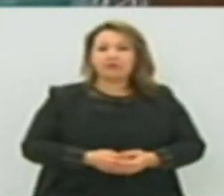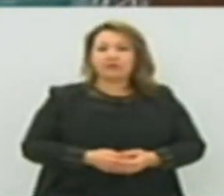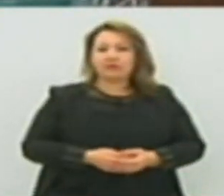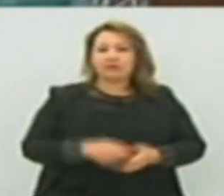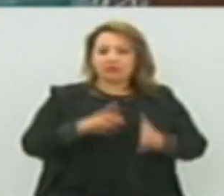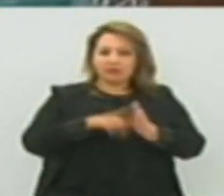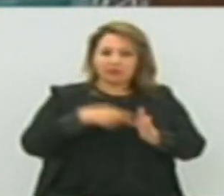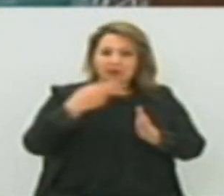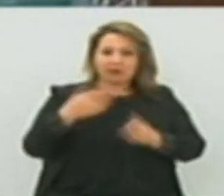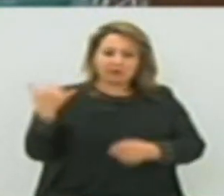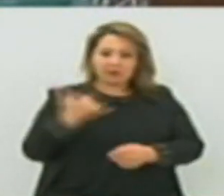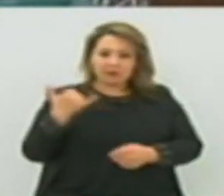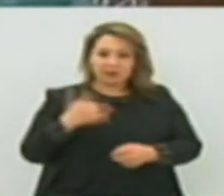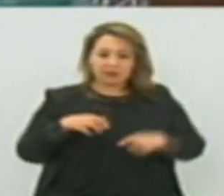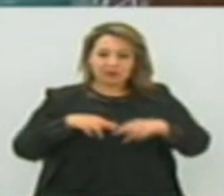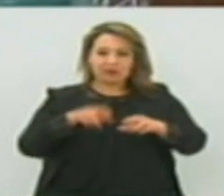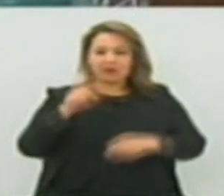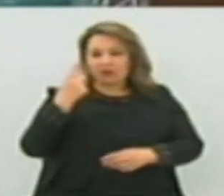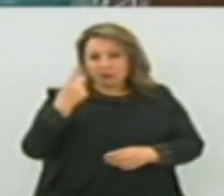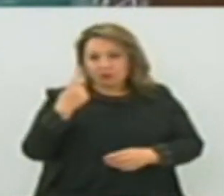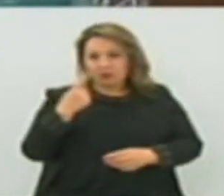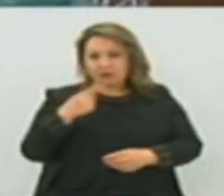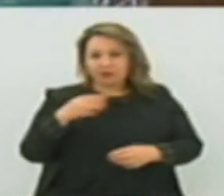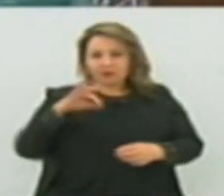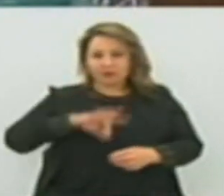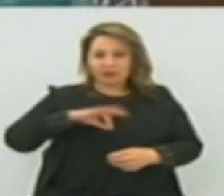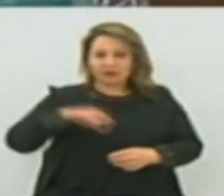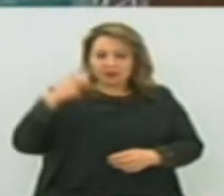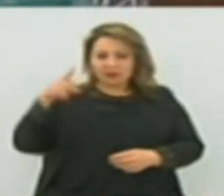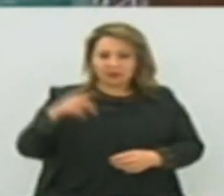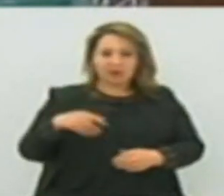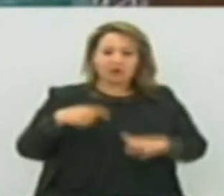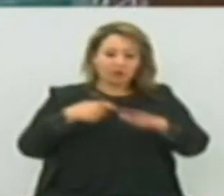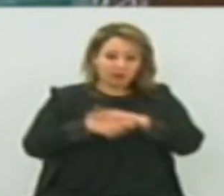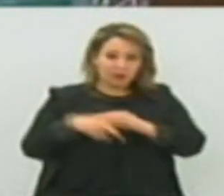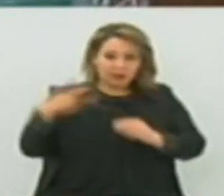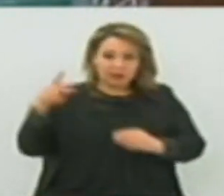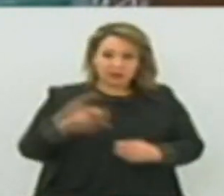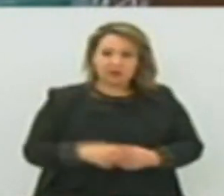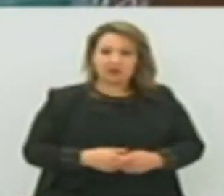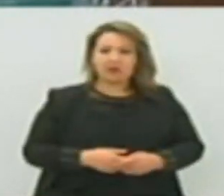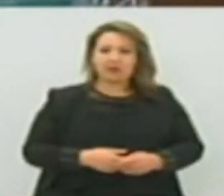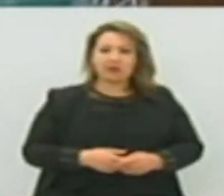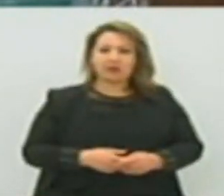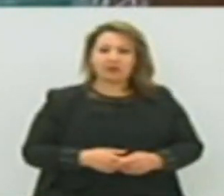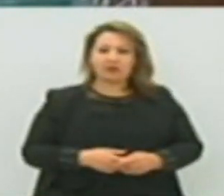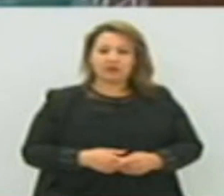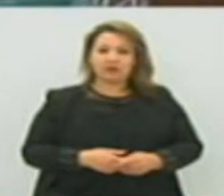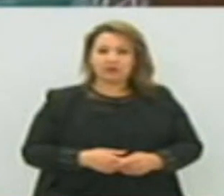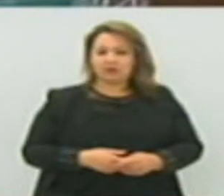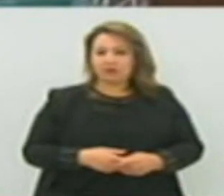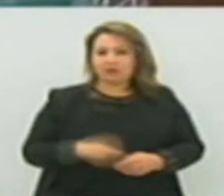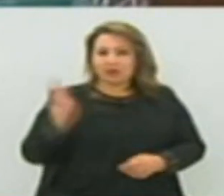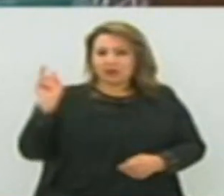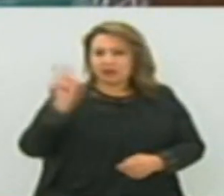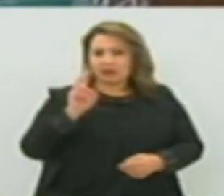نعود نذكر خط طراموائز رقم 1 قلنا الفايدة تاعه المدخيل تاعه وعليه وكأنه طراموائز